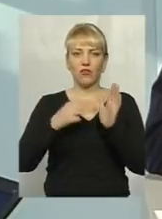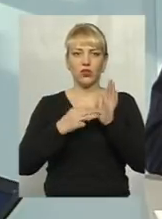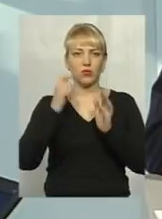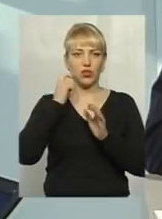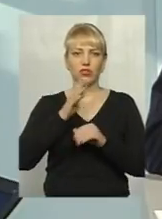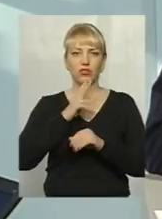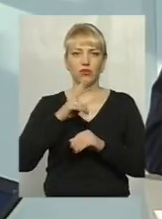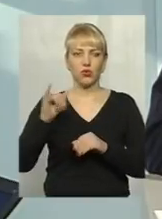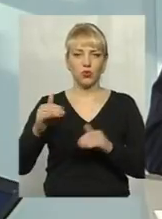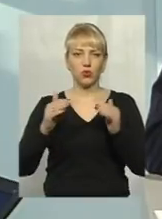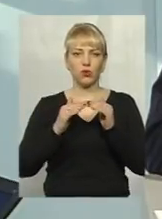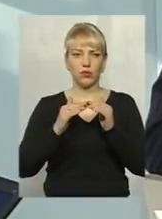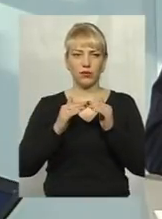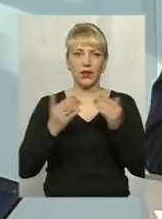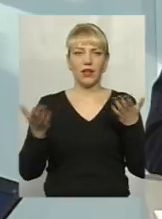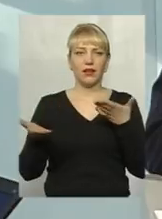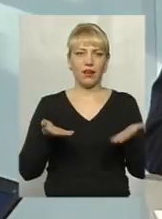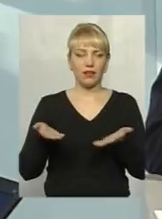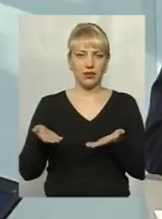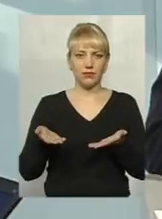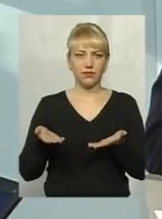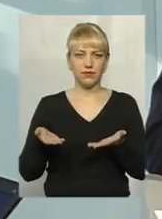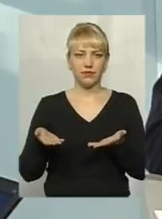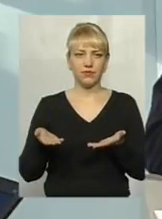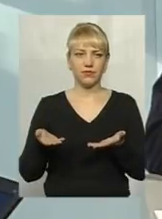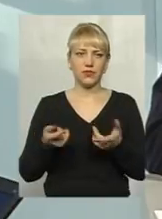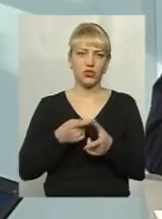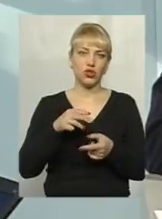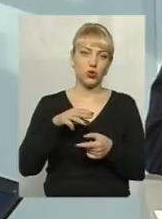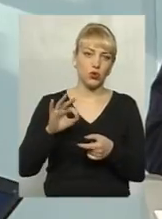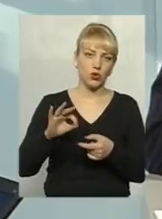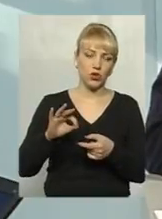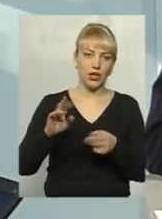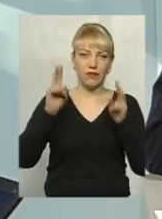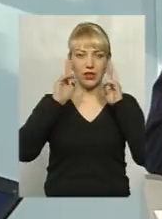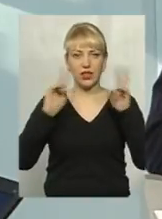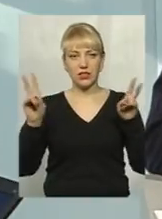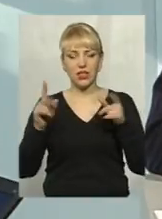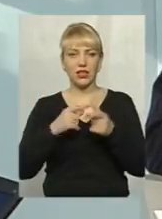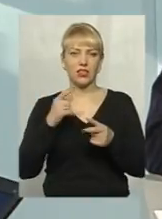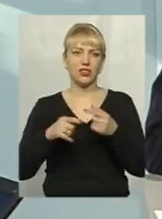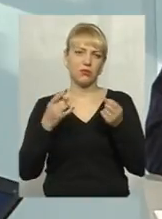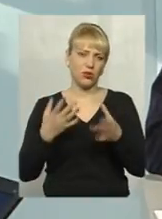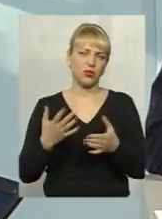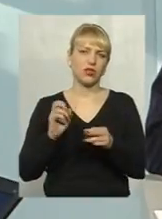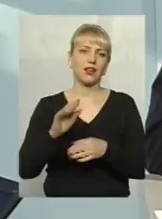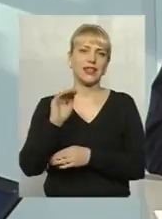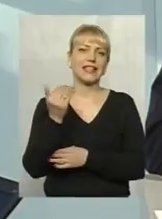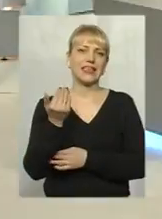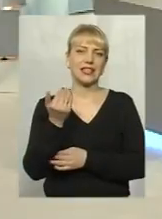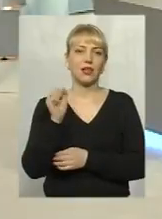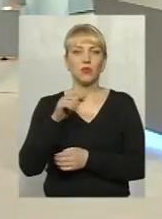дівчинку також вдома, яка чи то не від знання, чи то просто дитина.